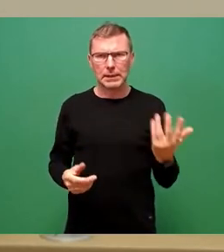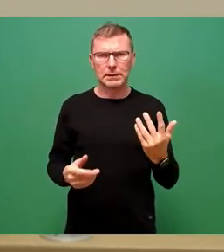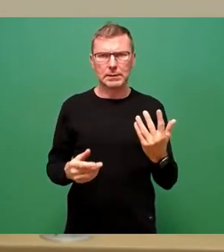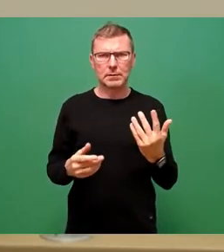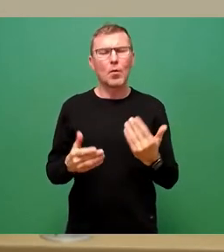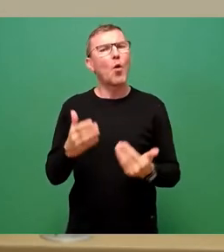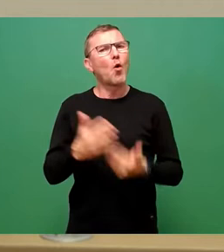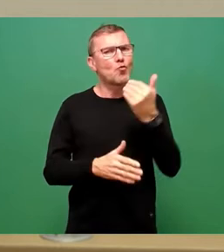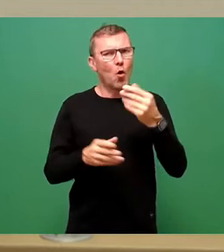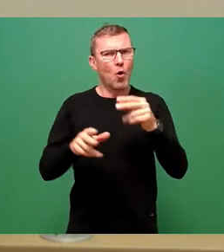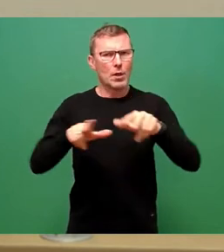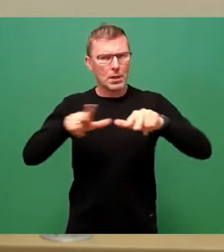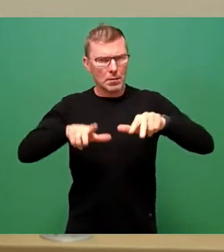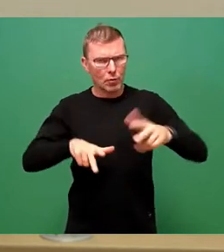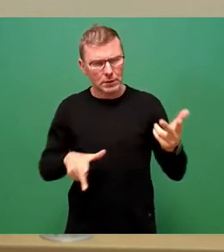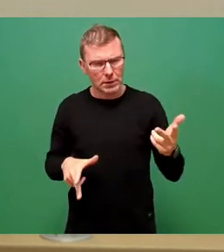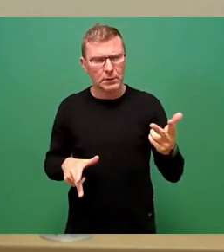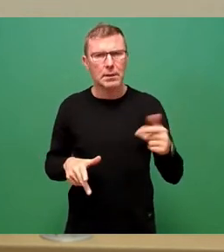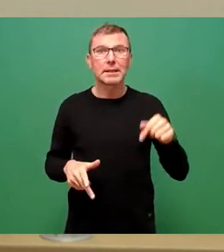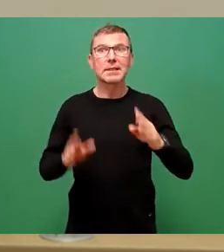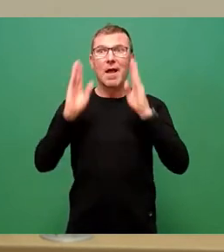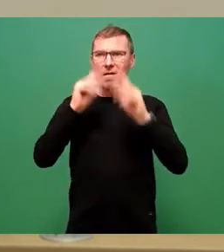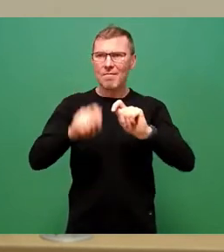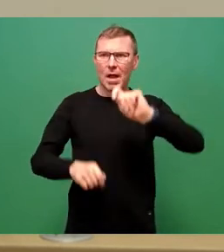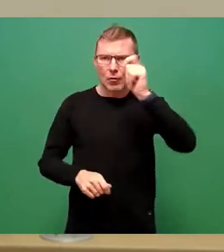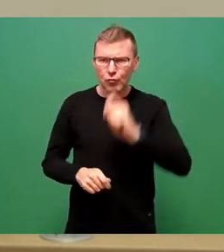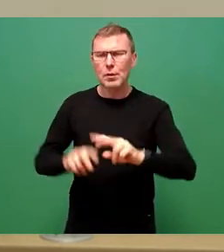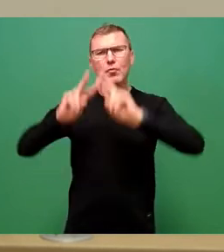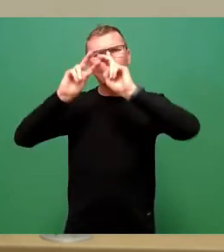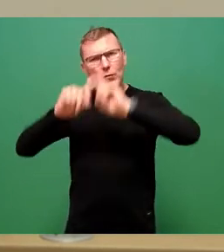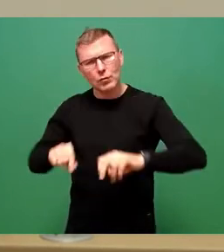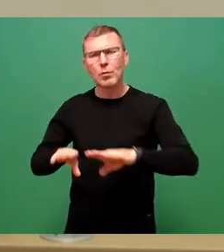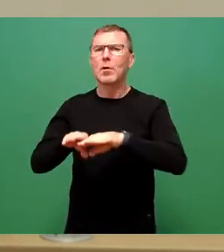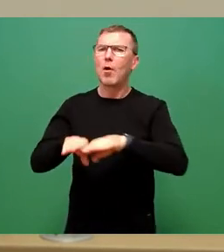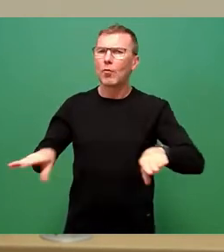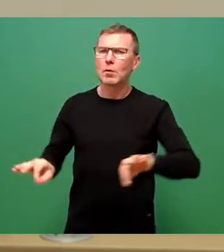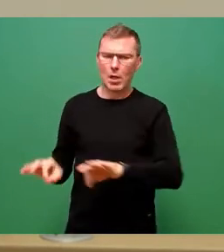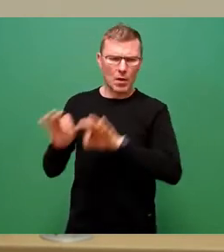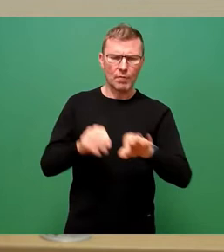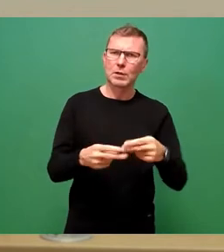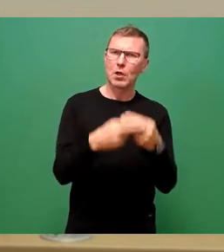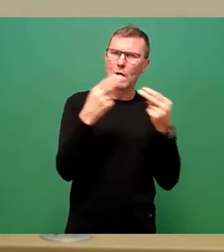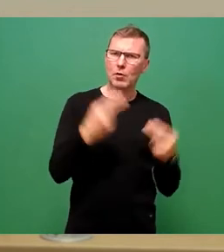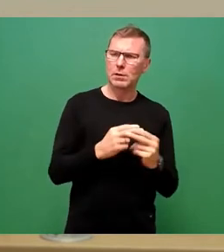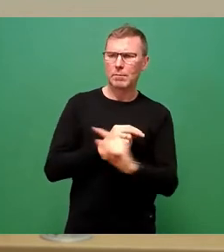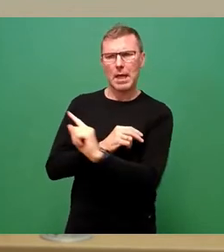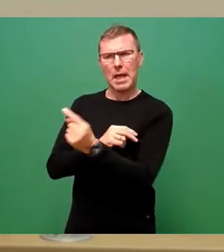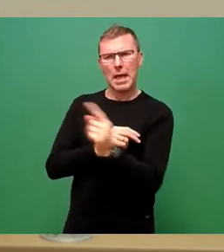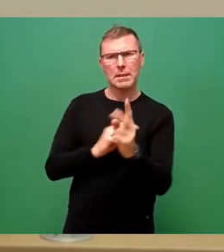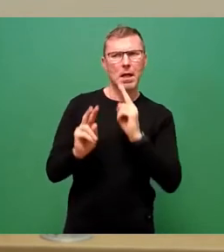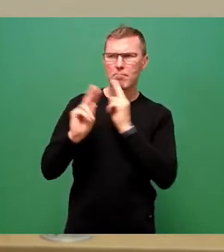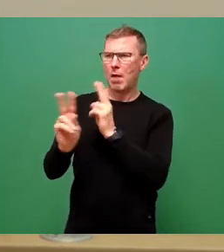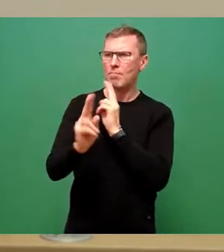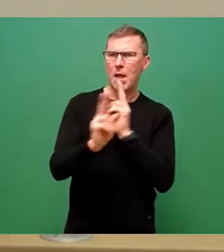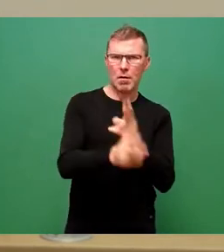ausgerichtet. Es werden jetzt Fachstudienuntersuchungen als Grundlage für das Klimakonzept einzeln beauftragt und